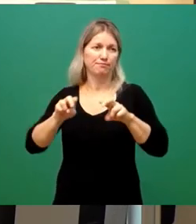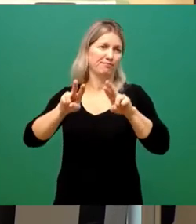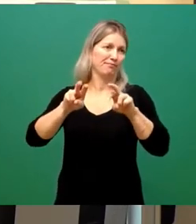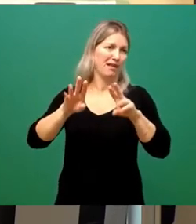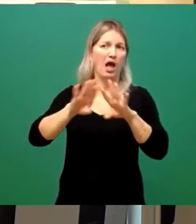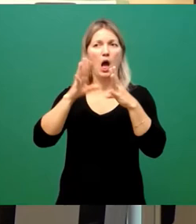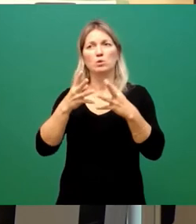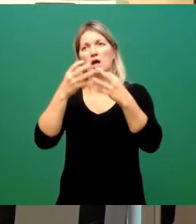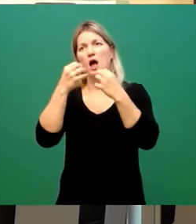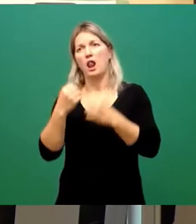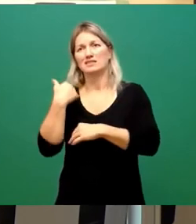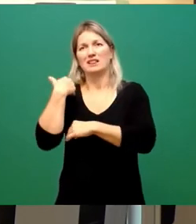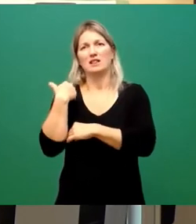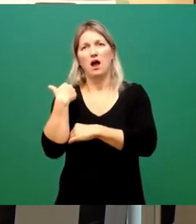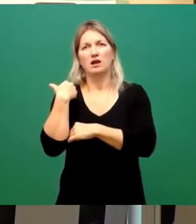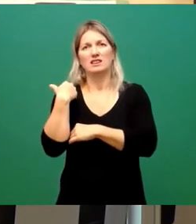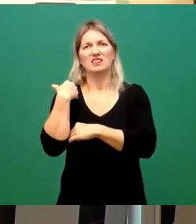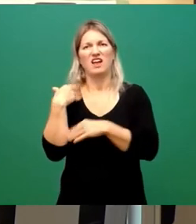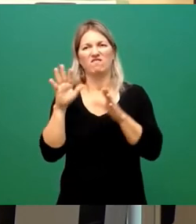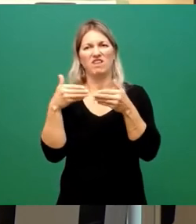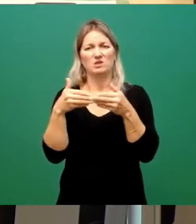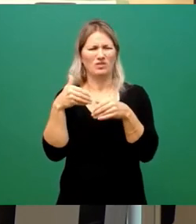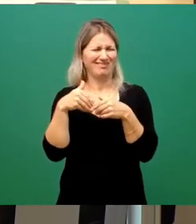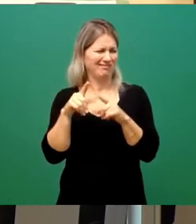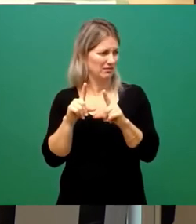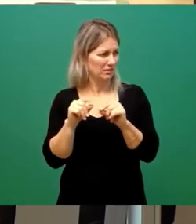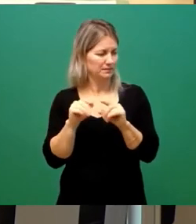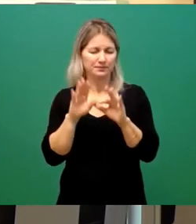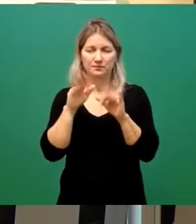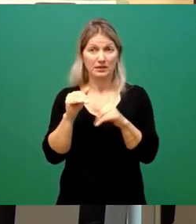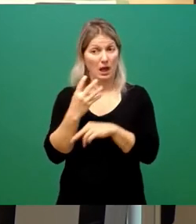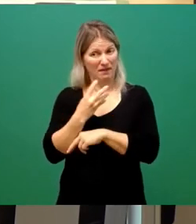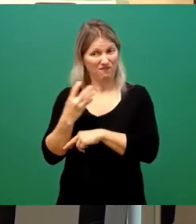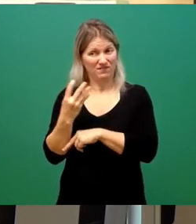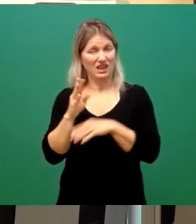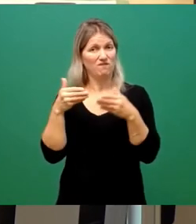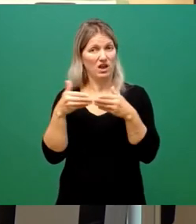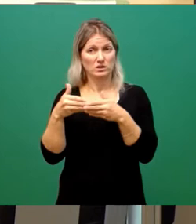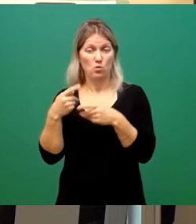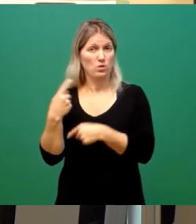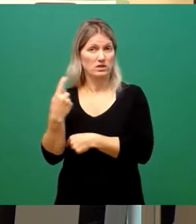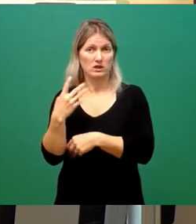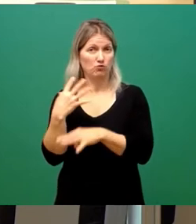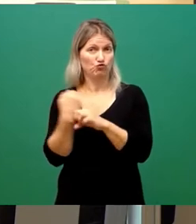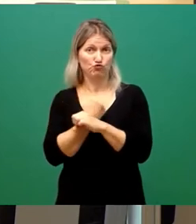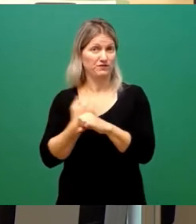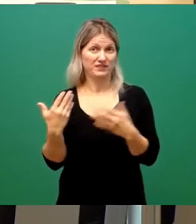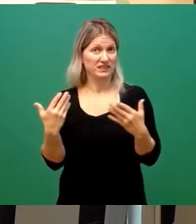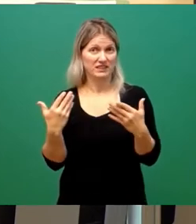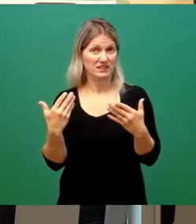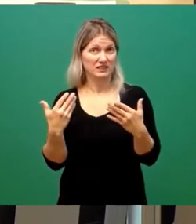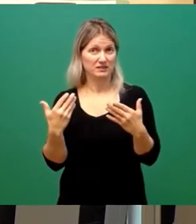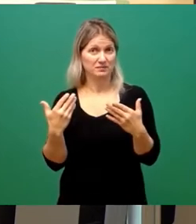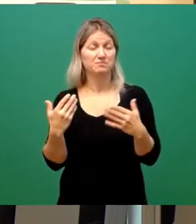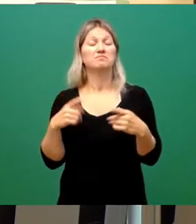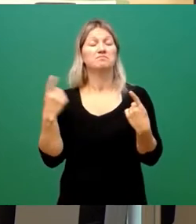was immer das auch ist, die vier Fraktionen haben es nicht geschafft und als ich diese Besitzstandswahrung